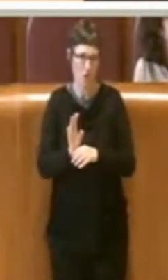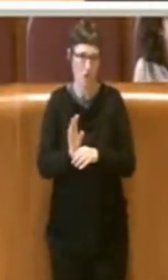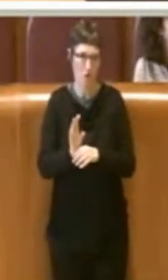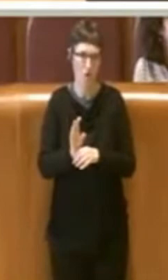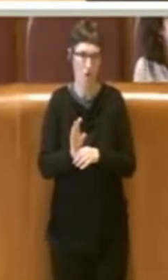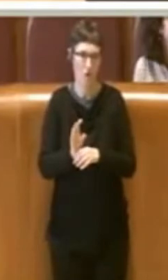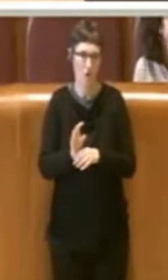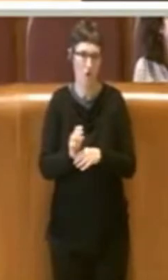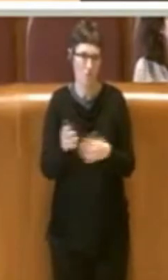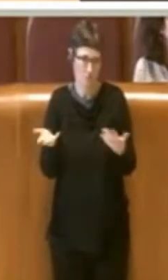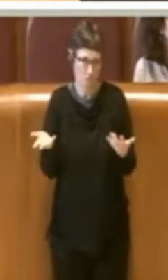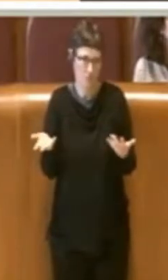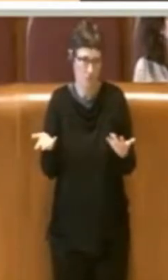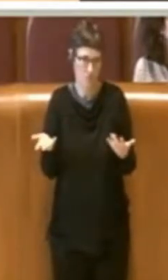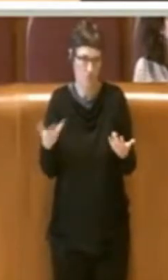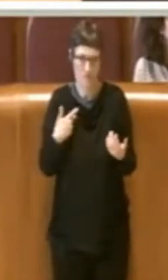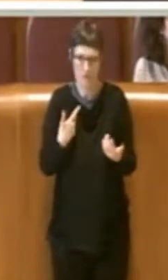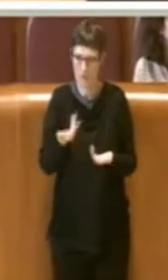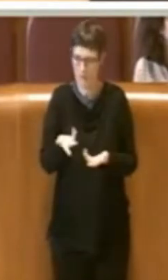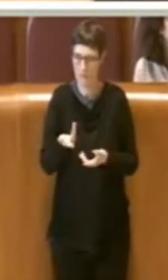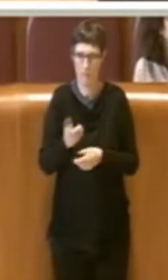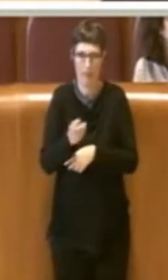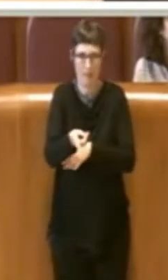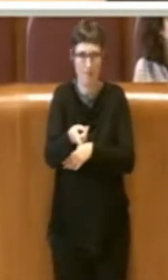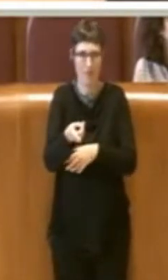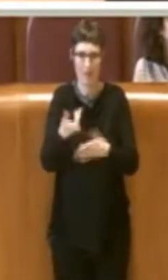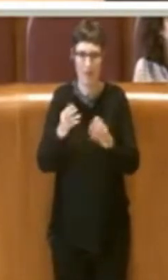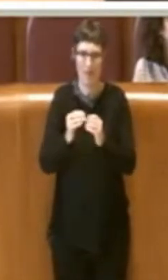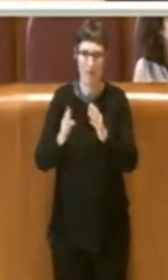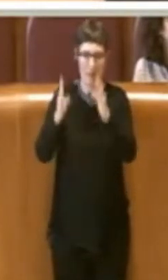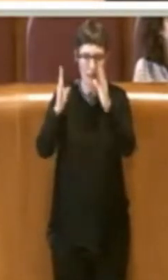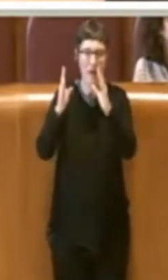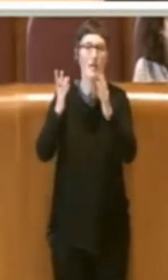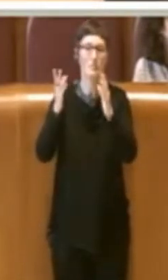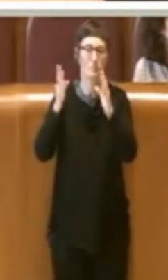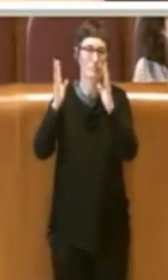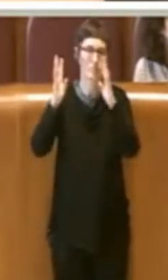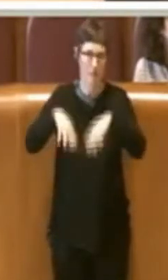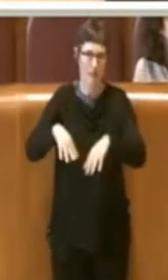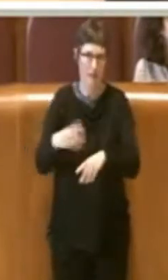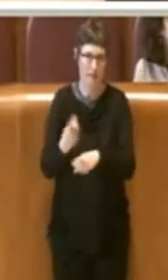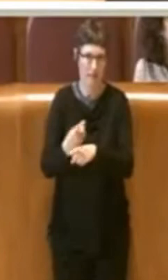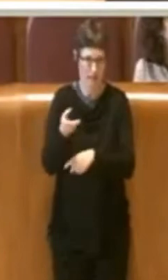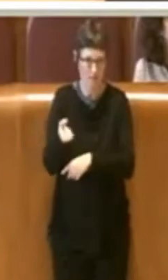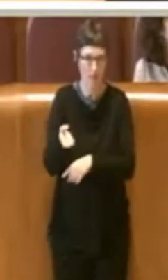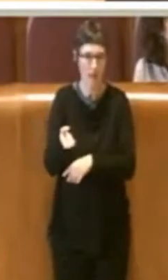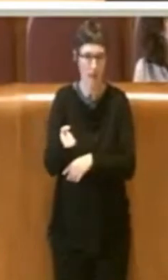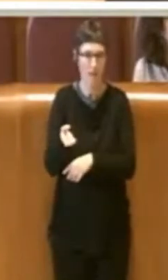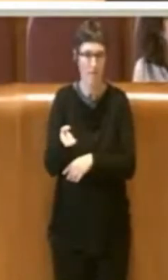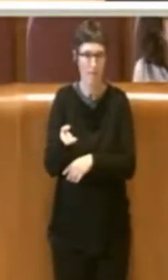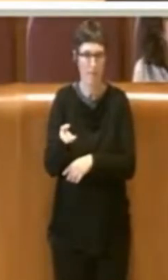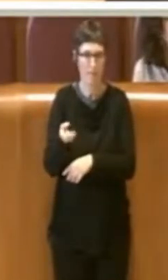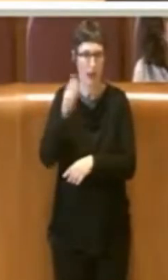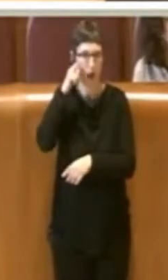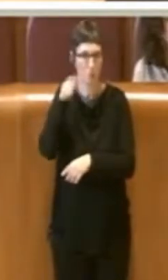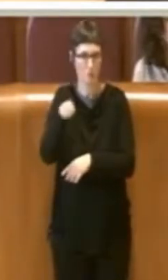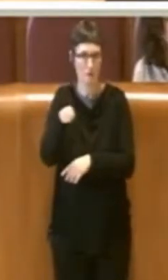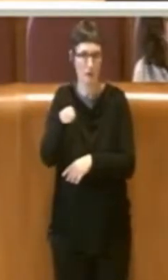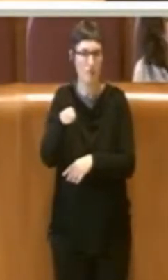all'abbattimento di questo manufatto abusivo e con le conseguenti